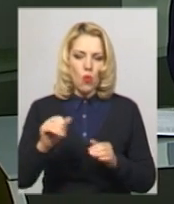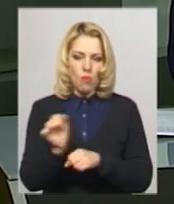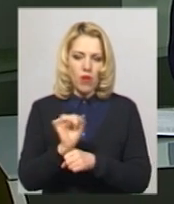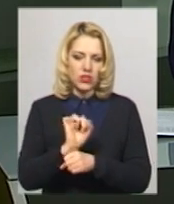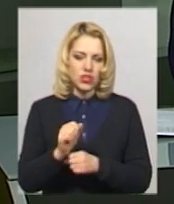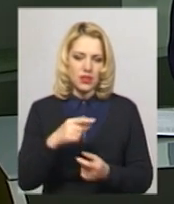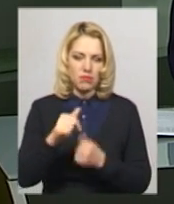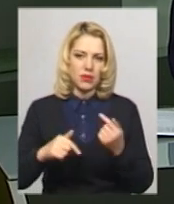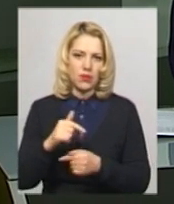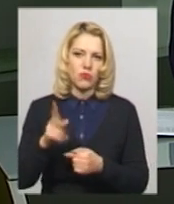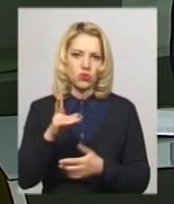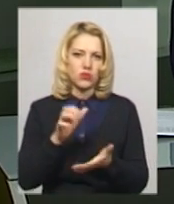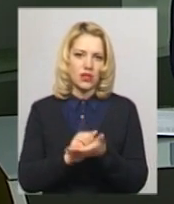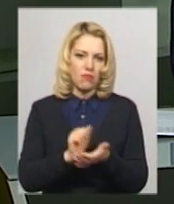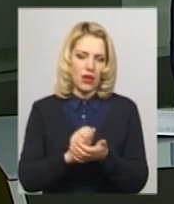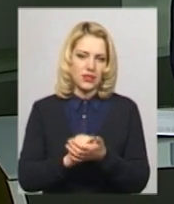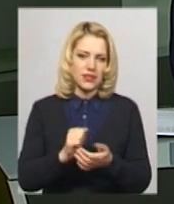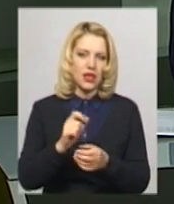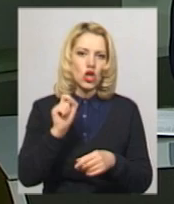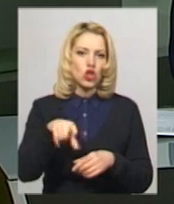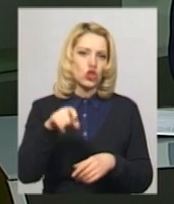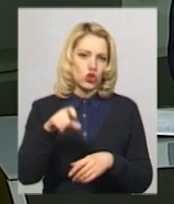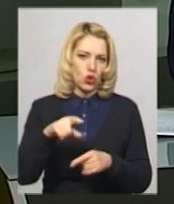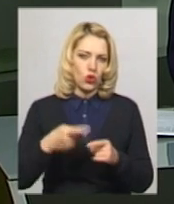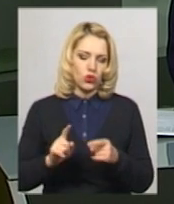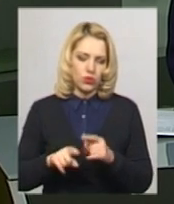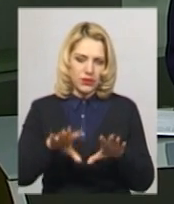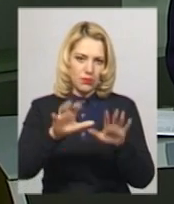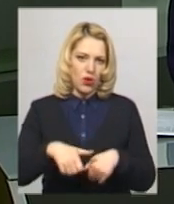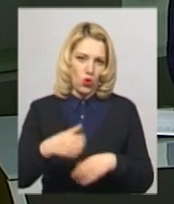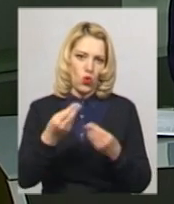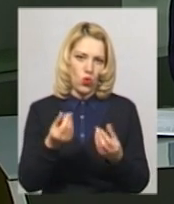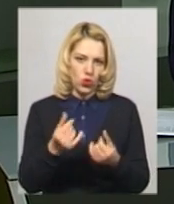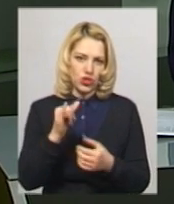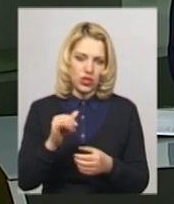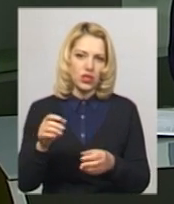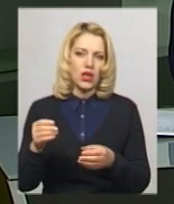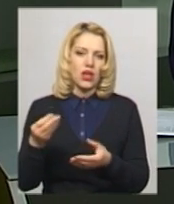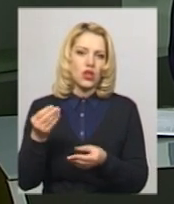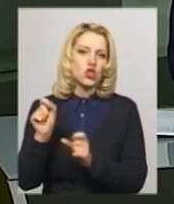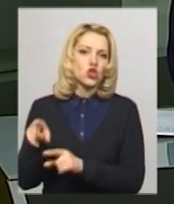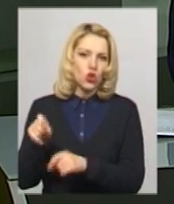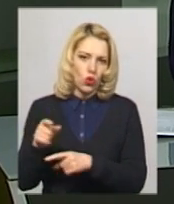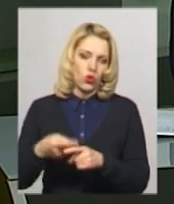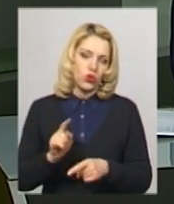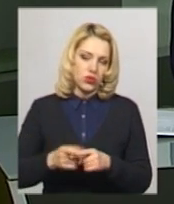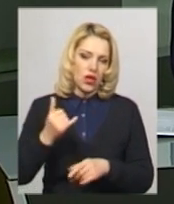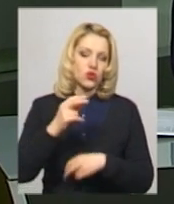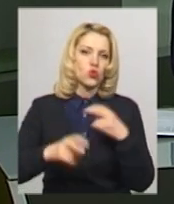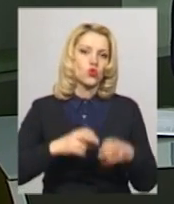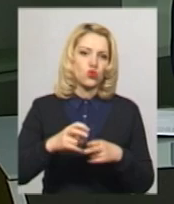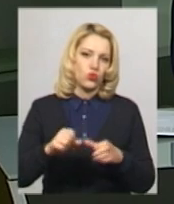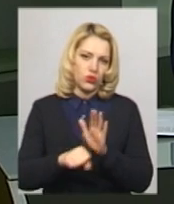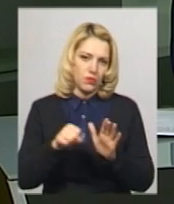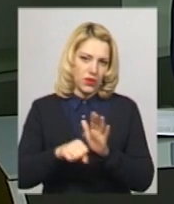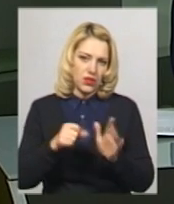котрі займаються виготовленням ювелірних виробів, та відібрали сумку з грошима та коштовностями. Наразі поліція розшукує підозрюваних. За даним фактом,